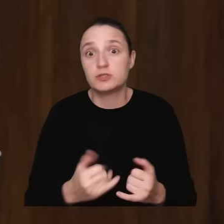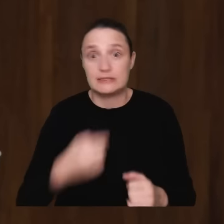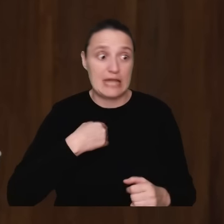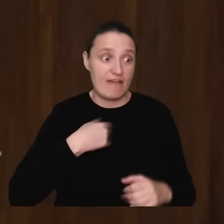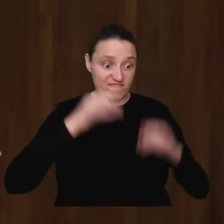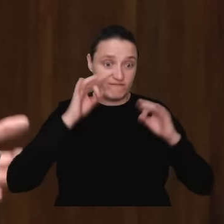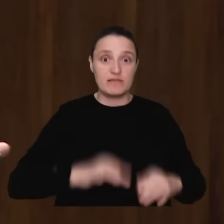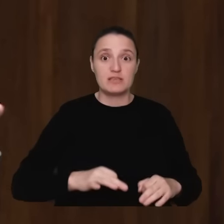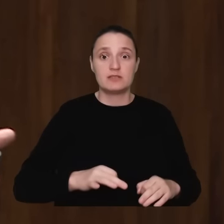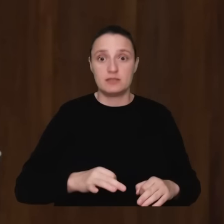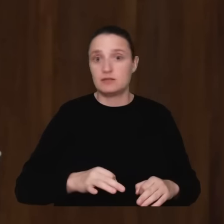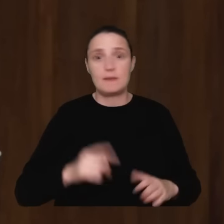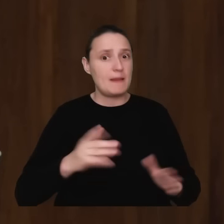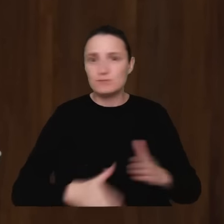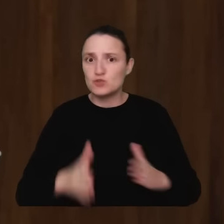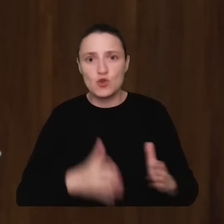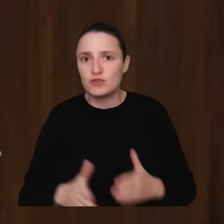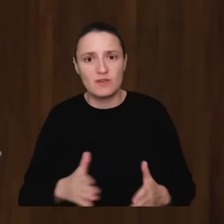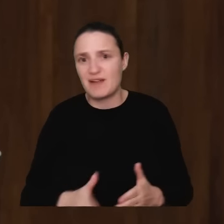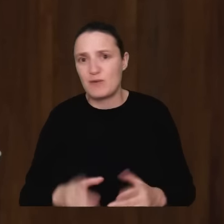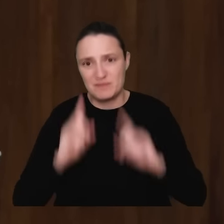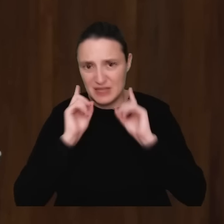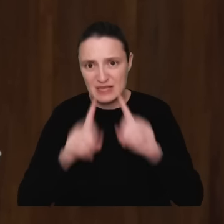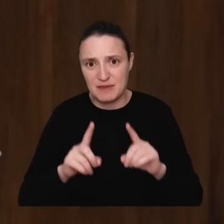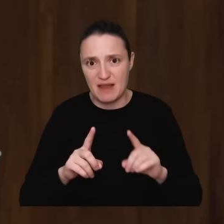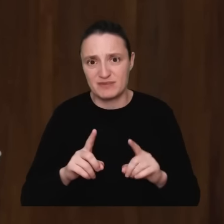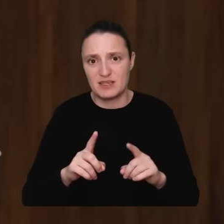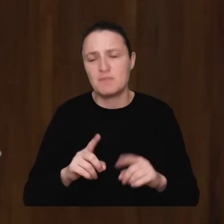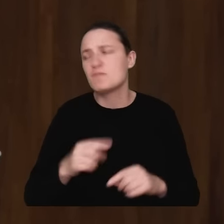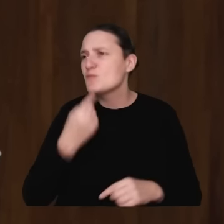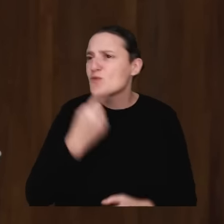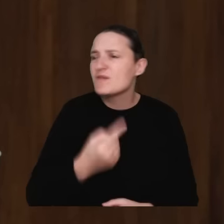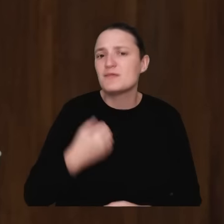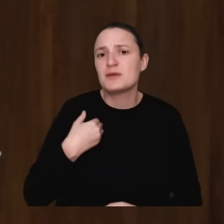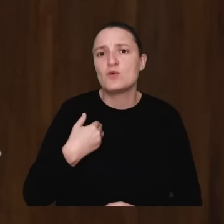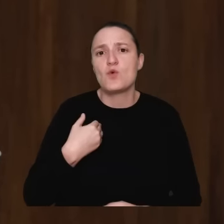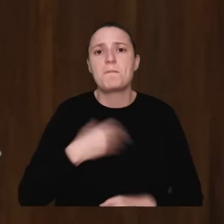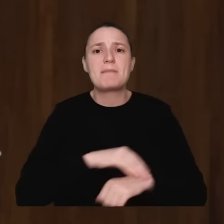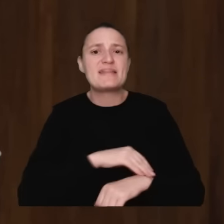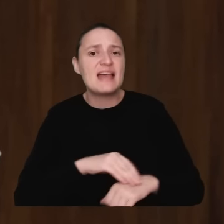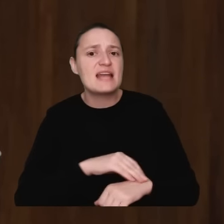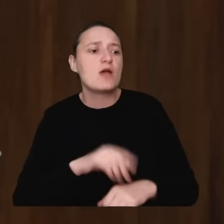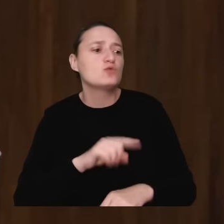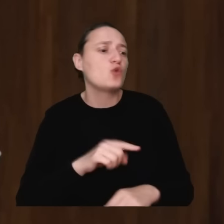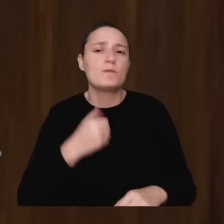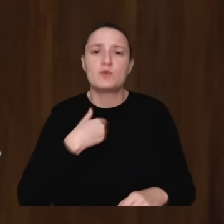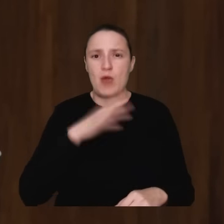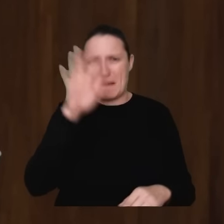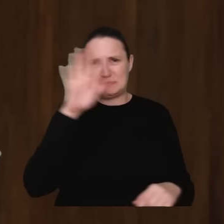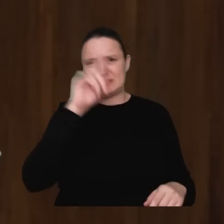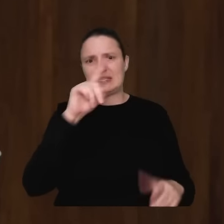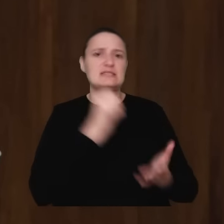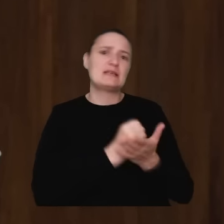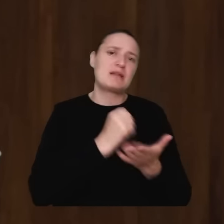przygotowałem, nie przygotowałem tak naprawdę, tylko mówiliśmy o tym materiał, który miał abstrakcyjnie mówić o prawach i